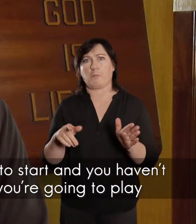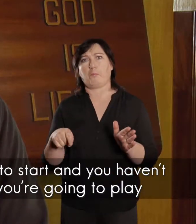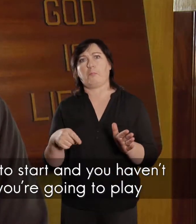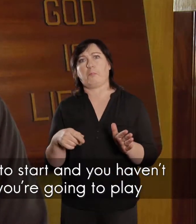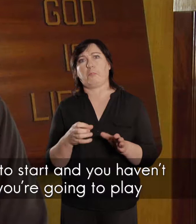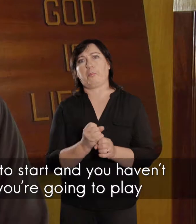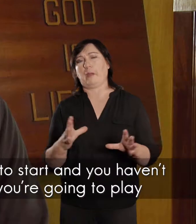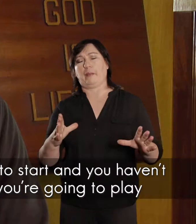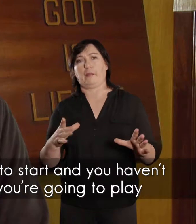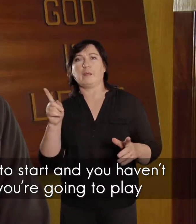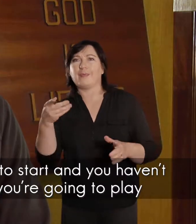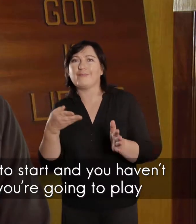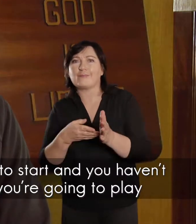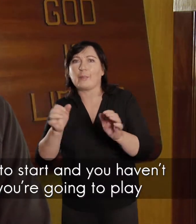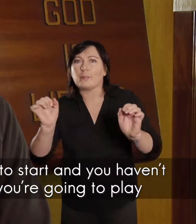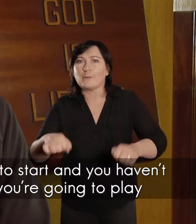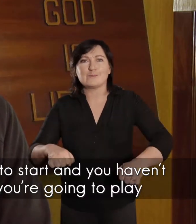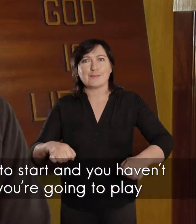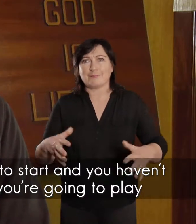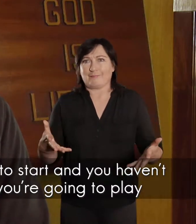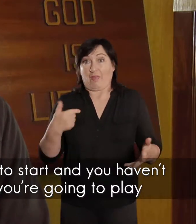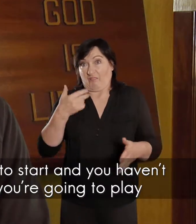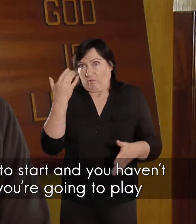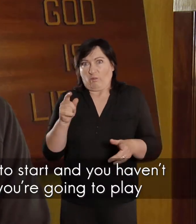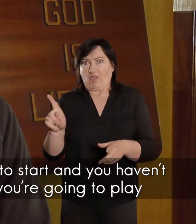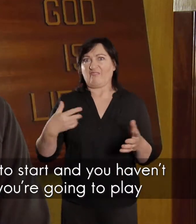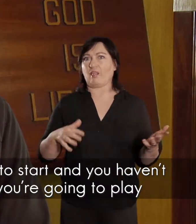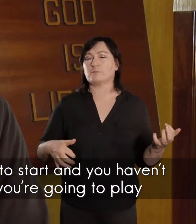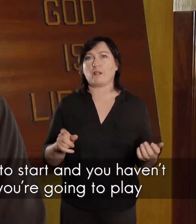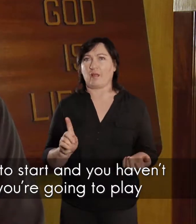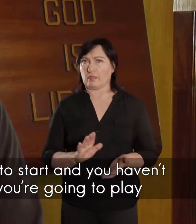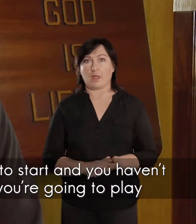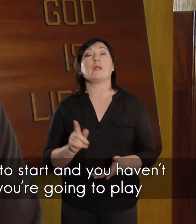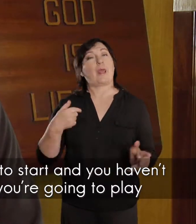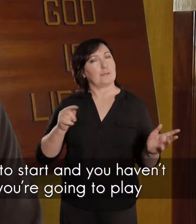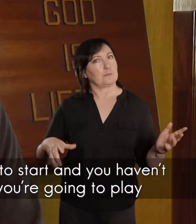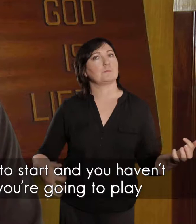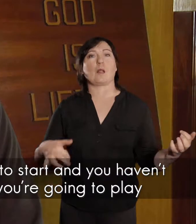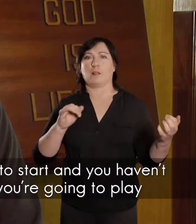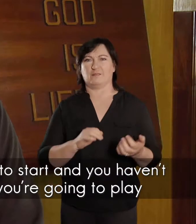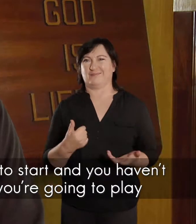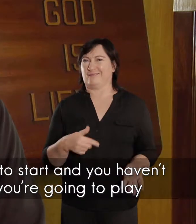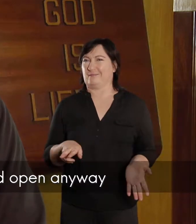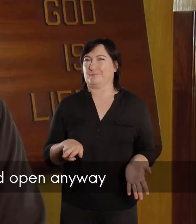nog begin, en jy het nou nie, uiteindig toestemming gevraag, vir die kerklaadslede, ek weet ook nie wat jy wil spelen,